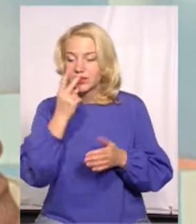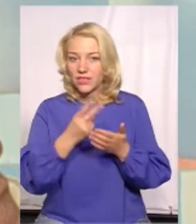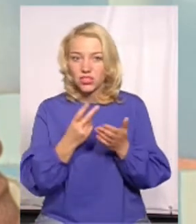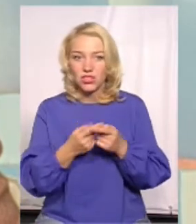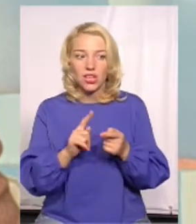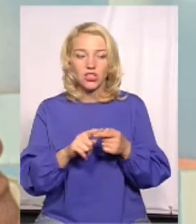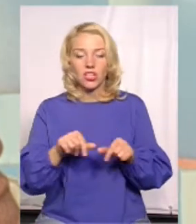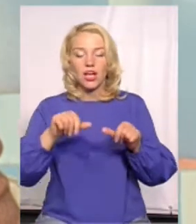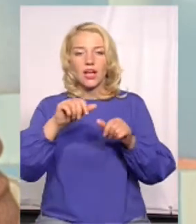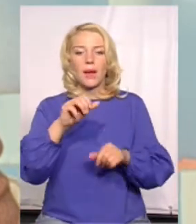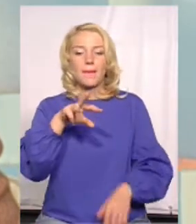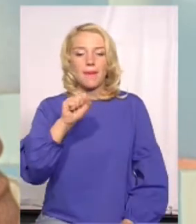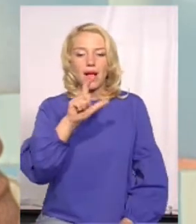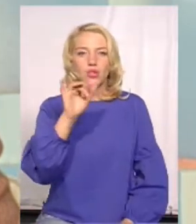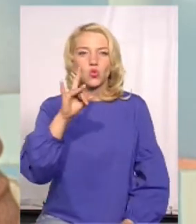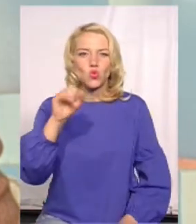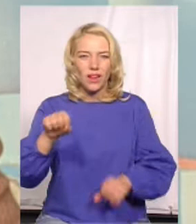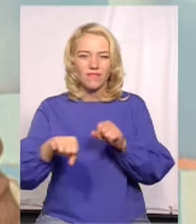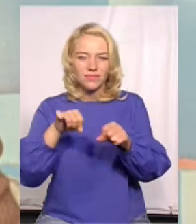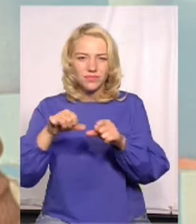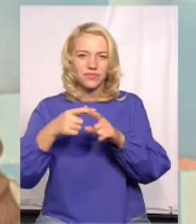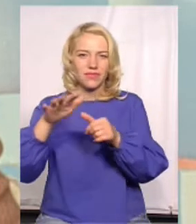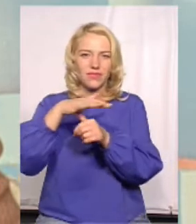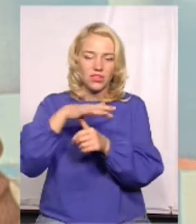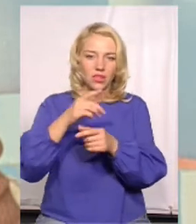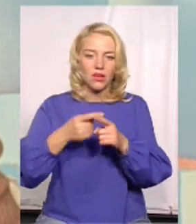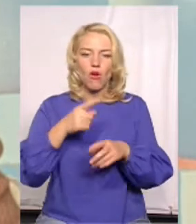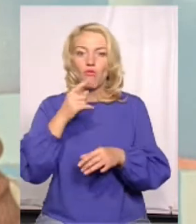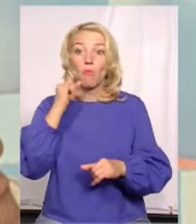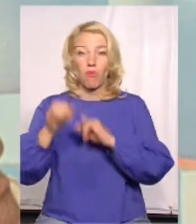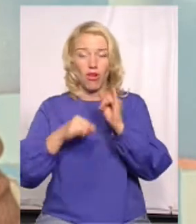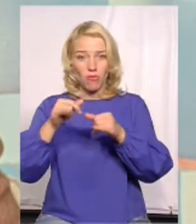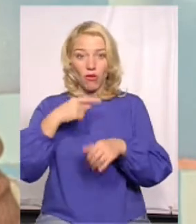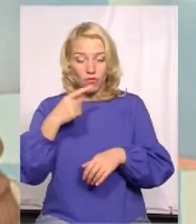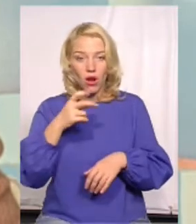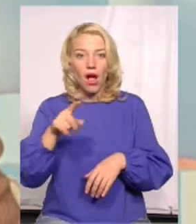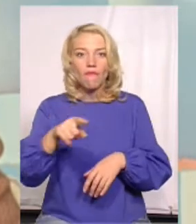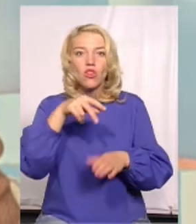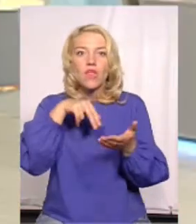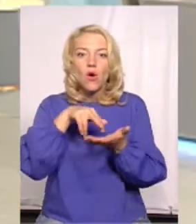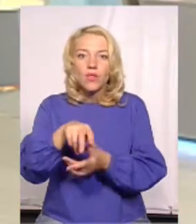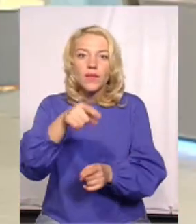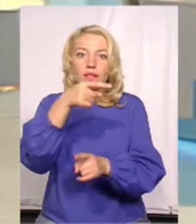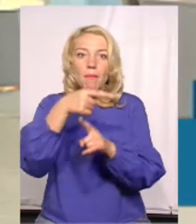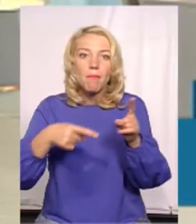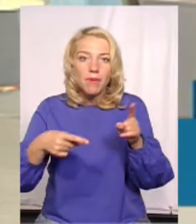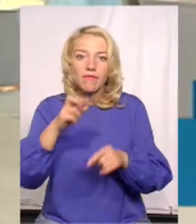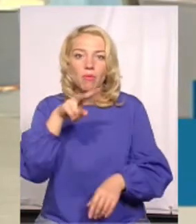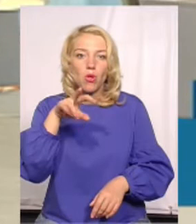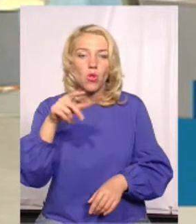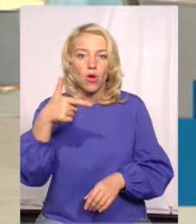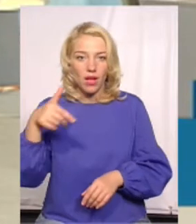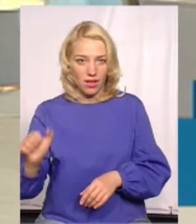навколо скульптур Мазора, які вони хаяли, які вони розказували, які вони погані, вони ходили практично половину влога. Тобто,